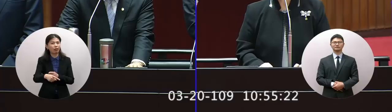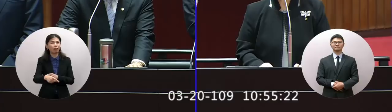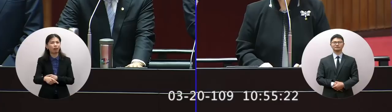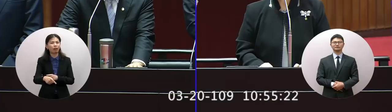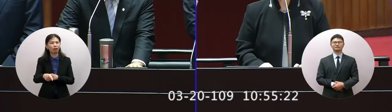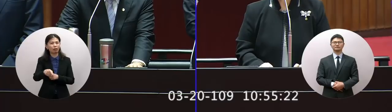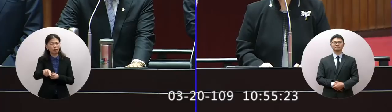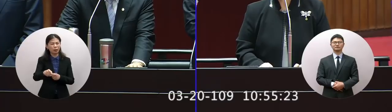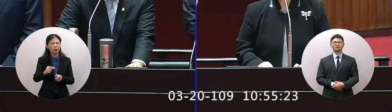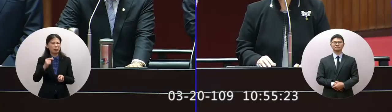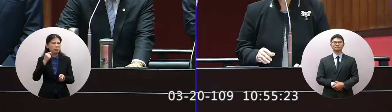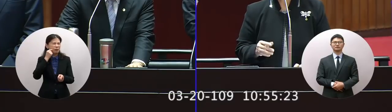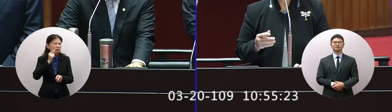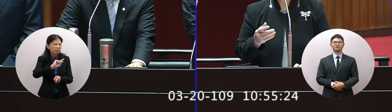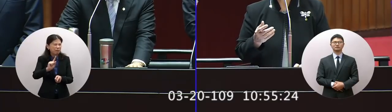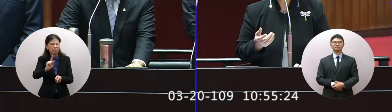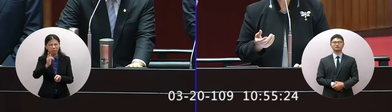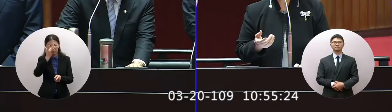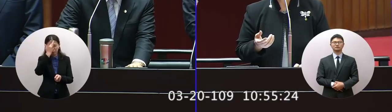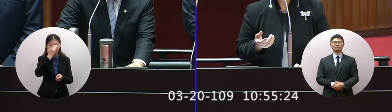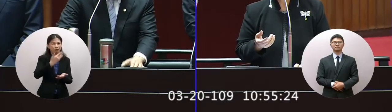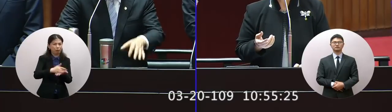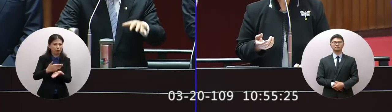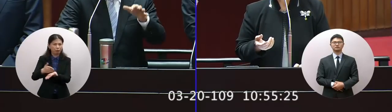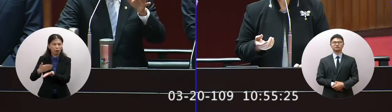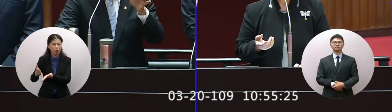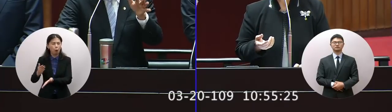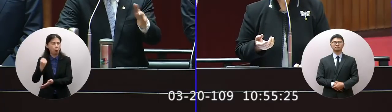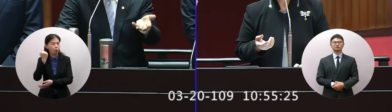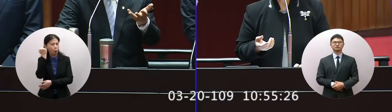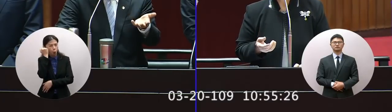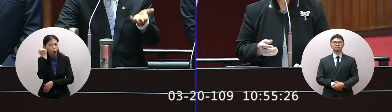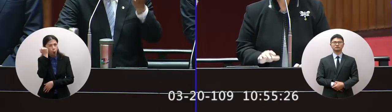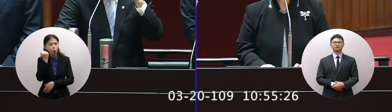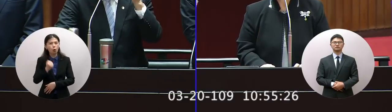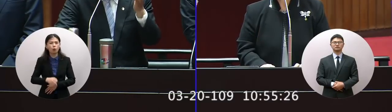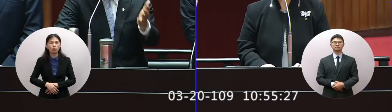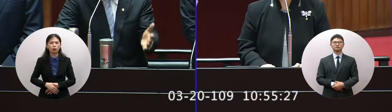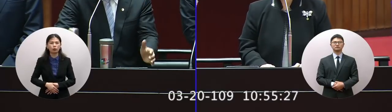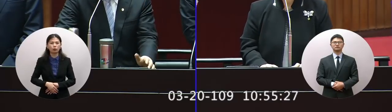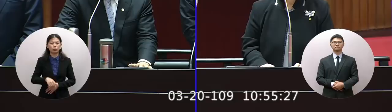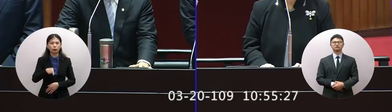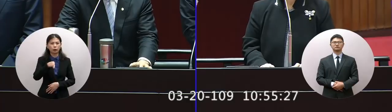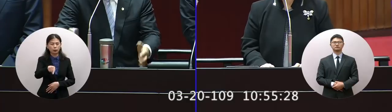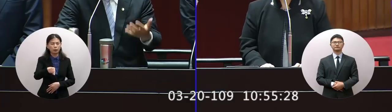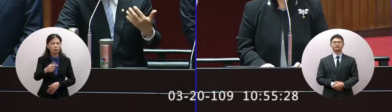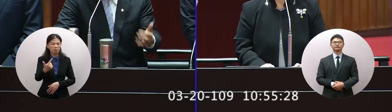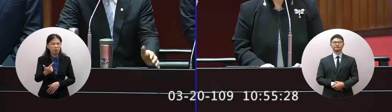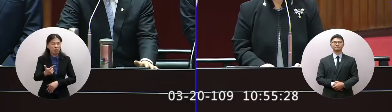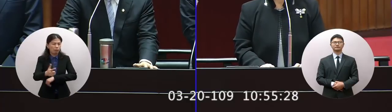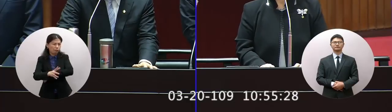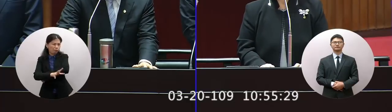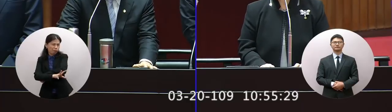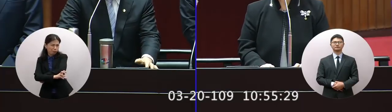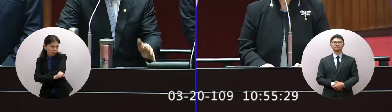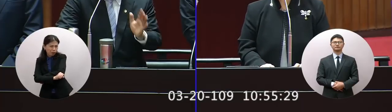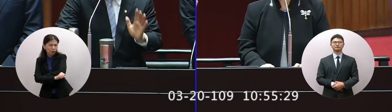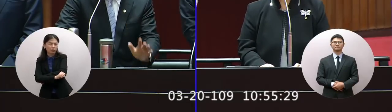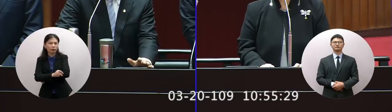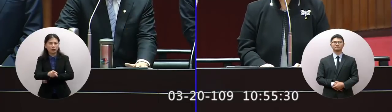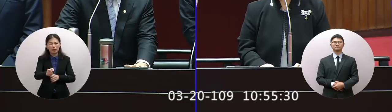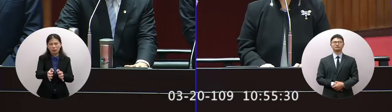歷政困難連有一個鞋可以打腳有一個基礎可以騎